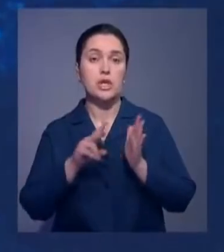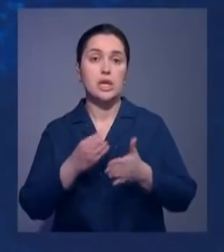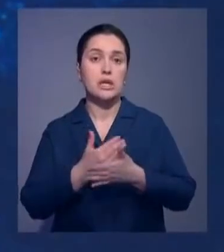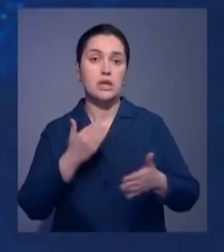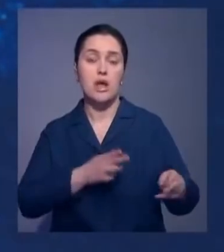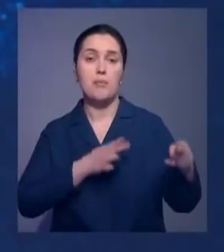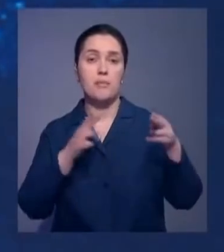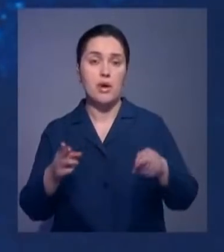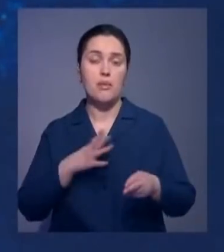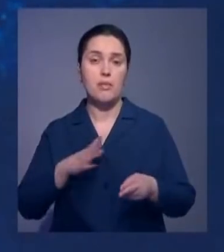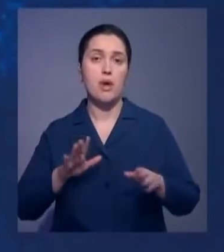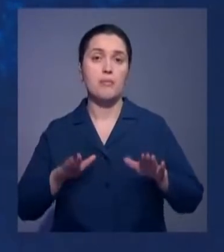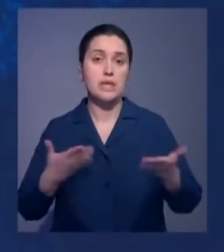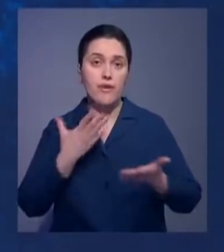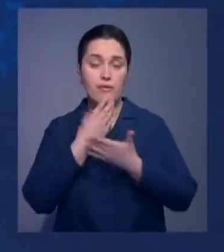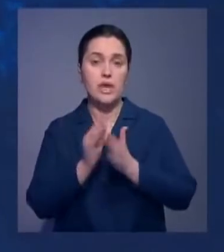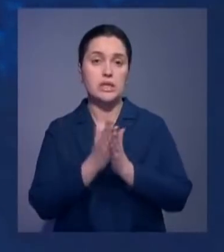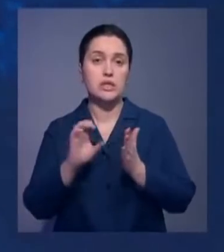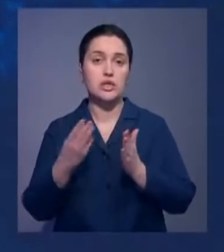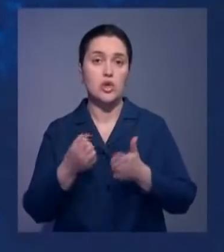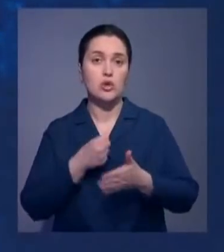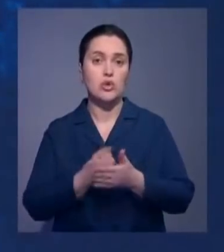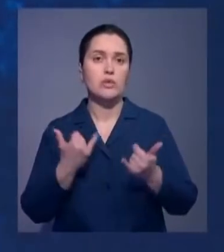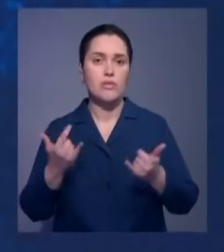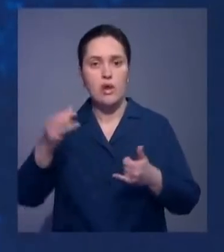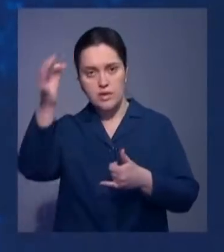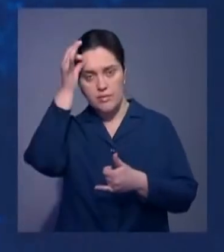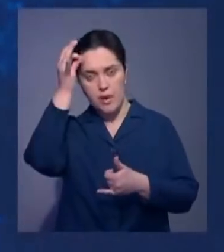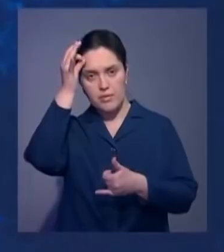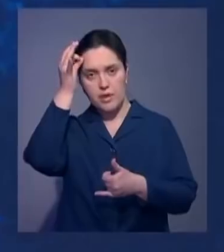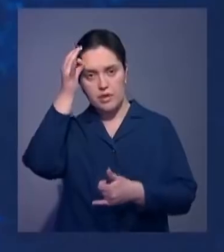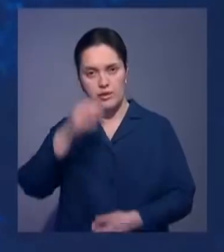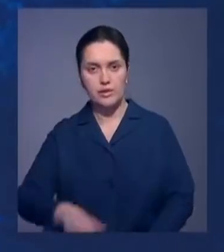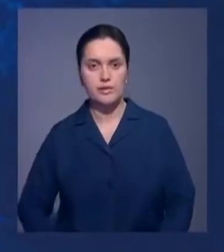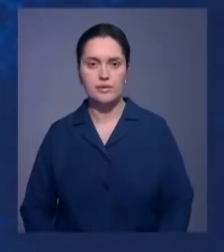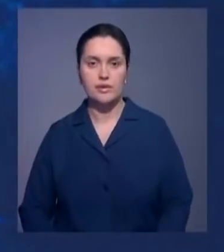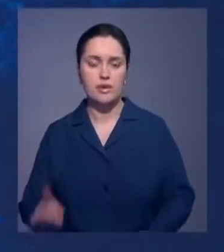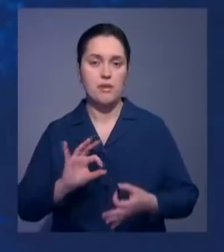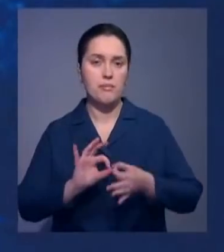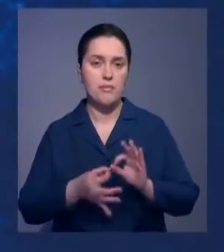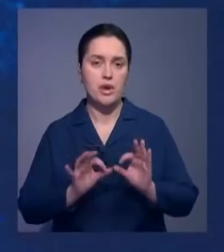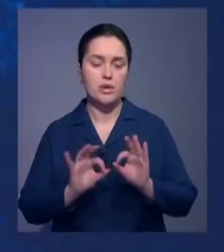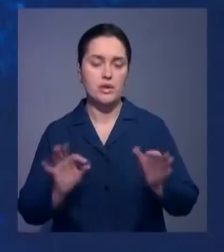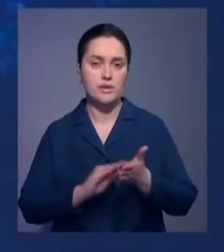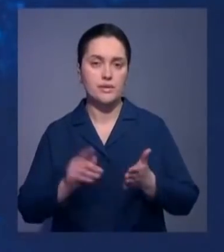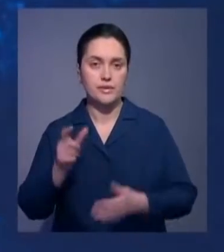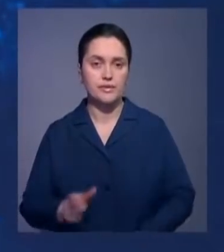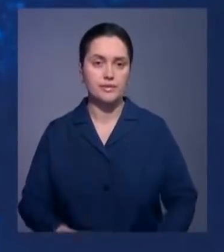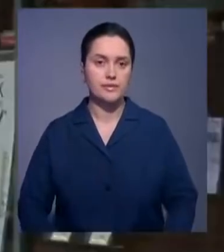приезжал на презентацию своих книг в Соединенные Штаты, где его до сих пор вспоминают с теплотой. Мэр Авдрахманова с подробностями из Нью-Йорка.